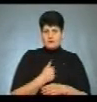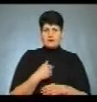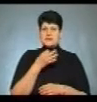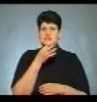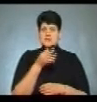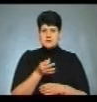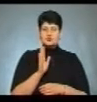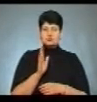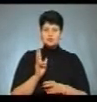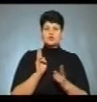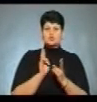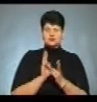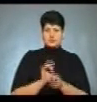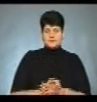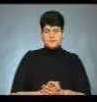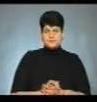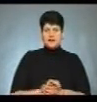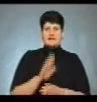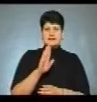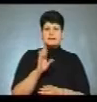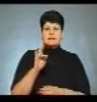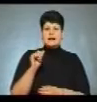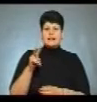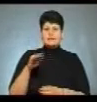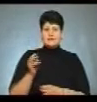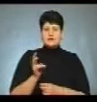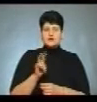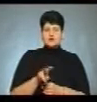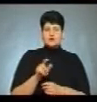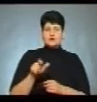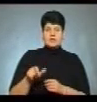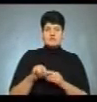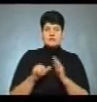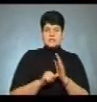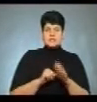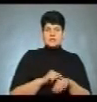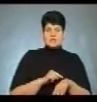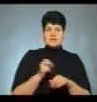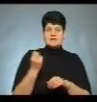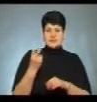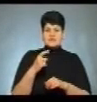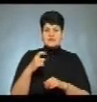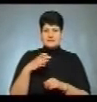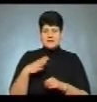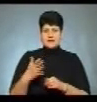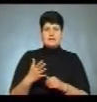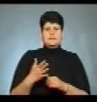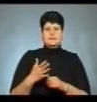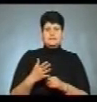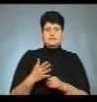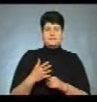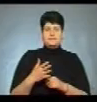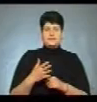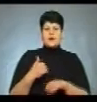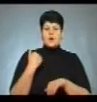сказала, що буде зустріч. Валентин Наливайченко вийшов до людей о 16-ті годині 12 хвилин. Мету приїзду він формулює так.